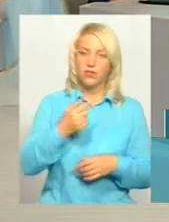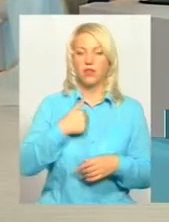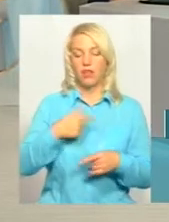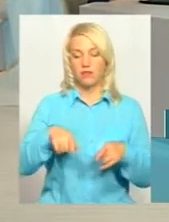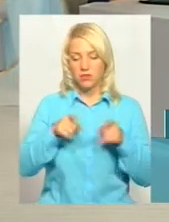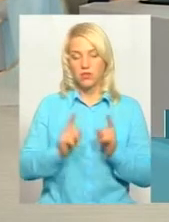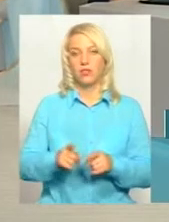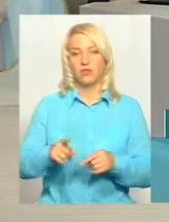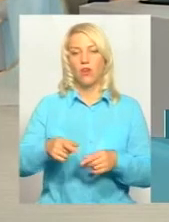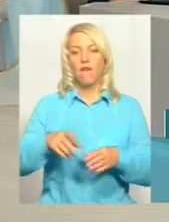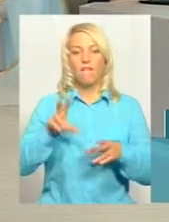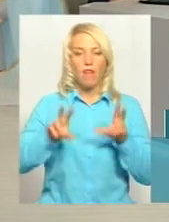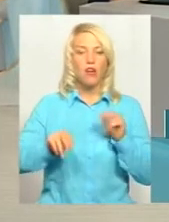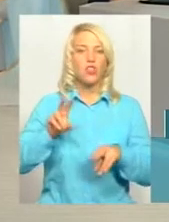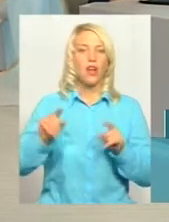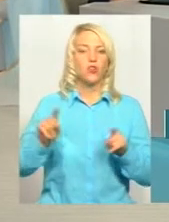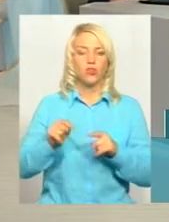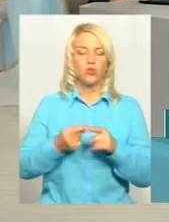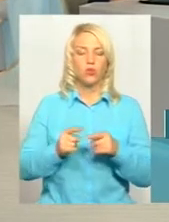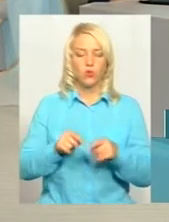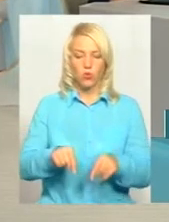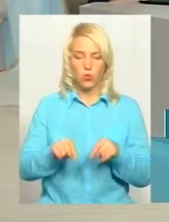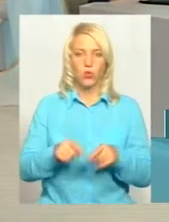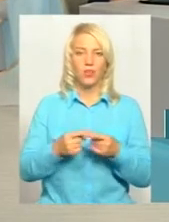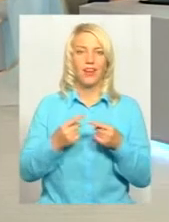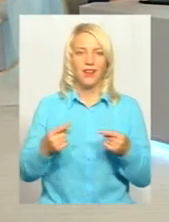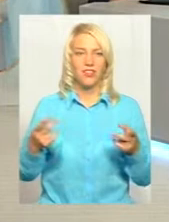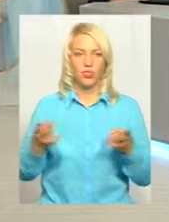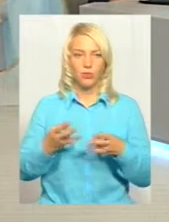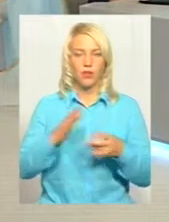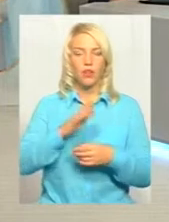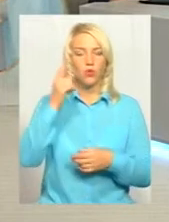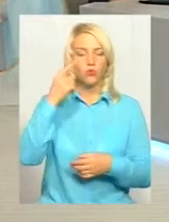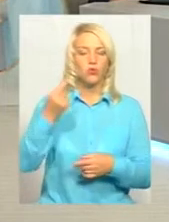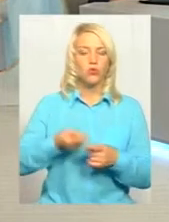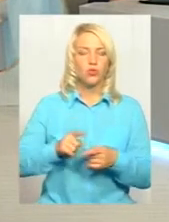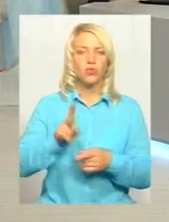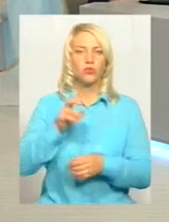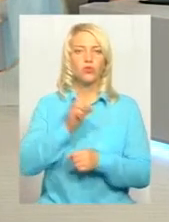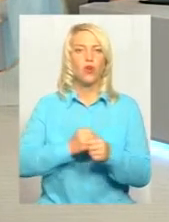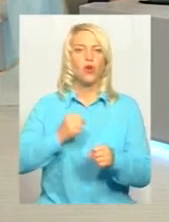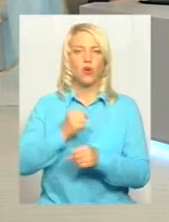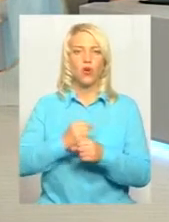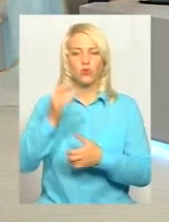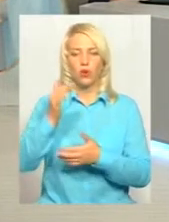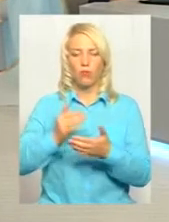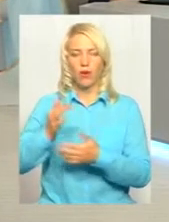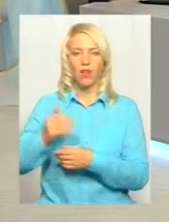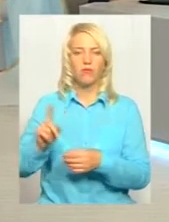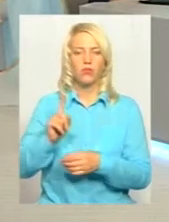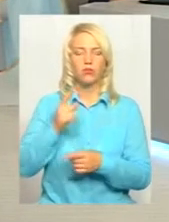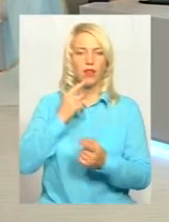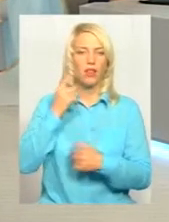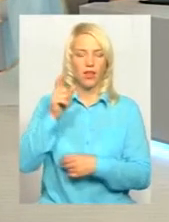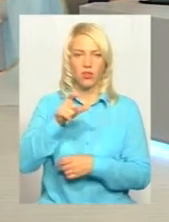вважаю, що тут дійсно речі необхідні. Я не думаю, що їх розробляли просто люди далекі від цього, які